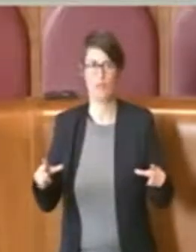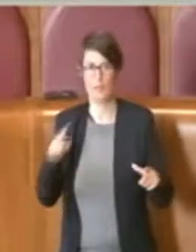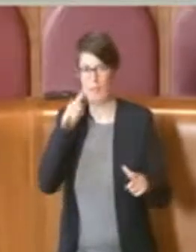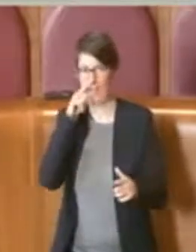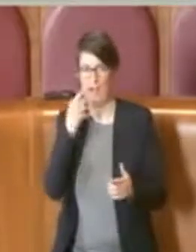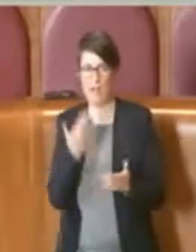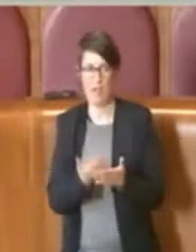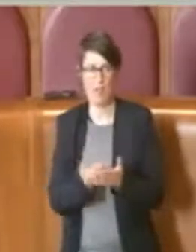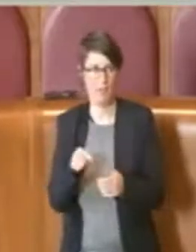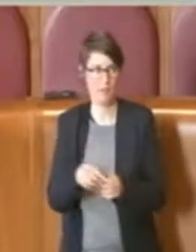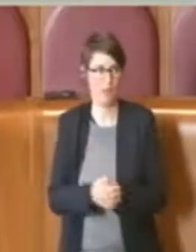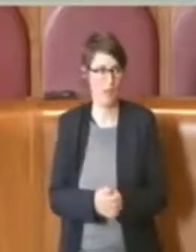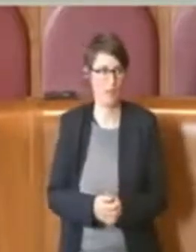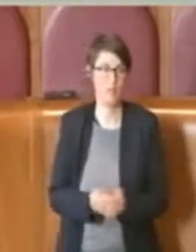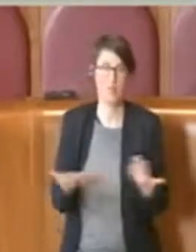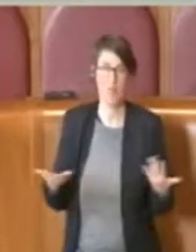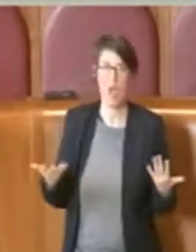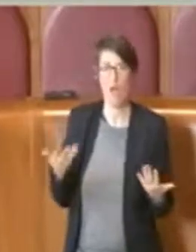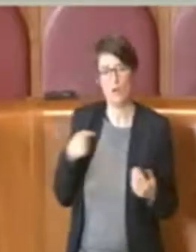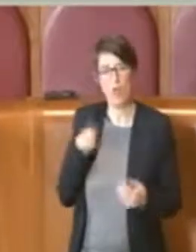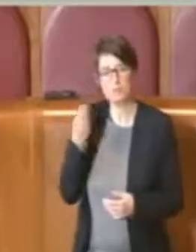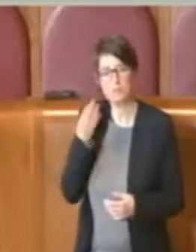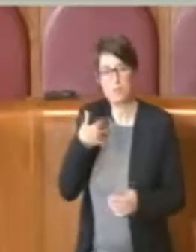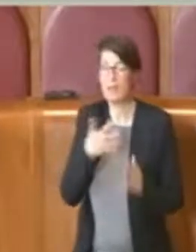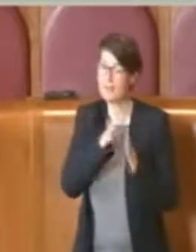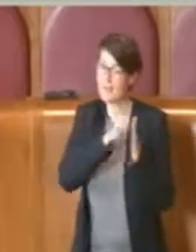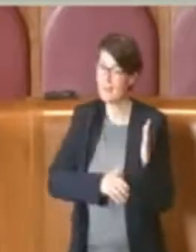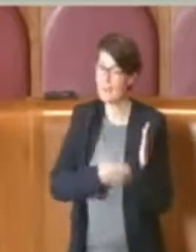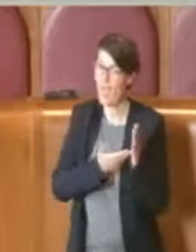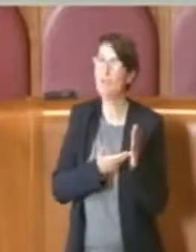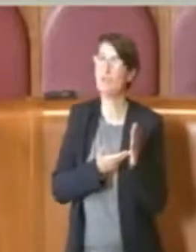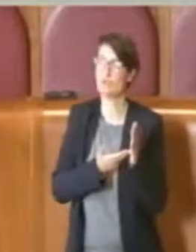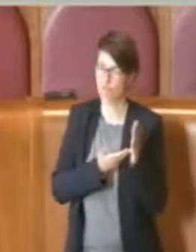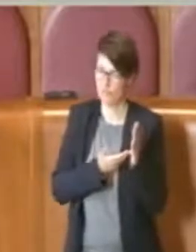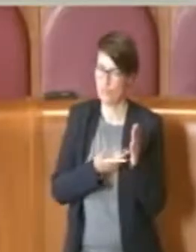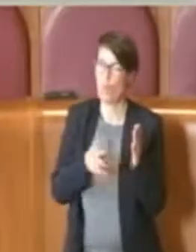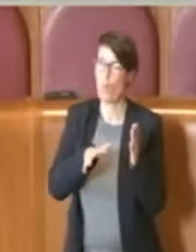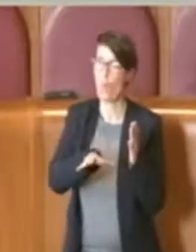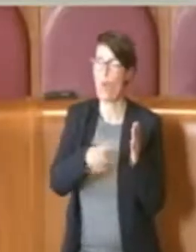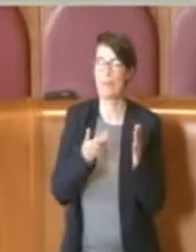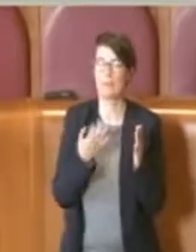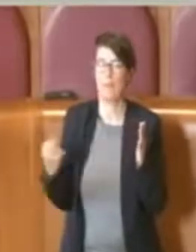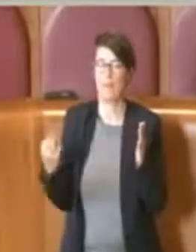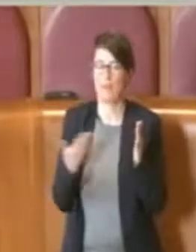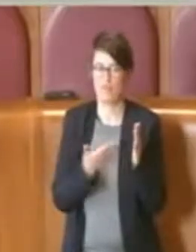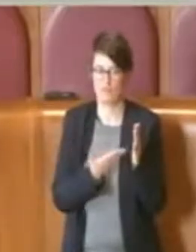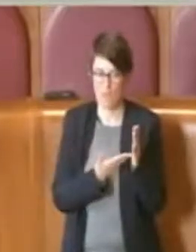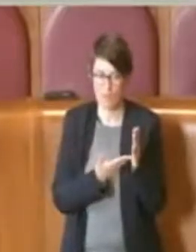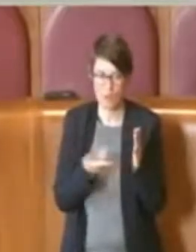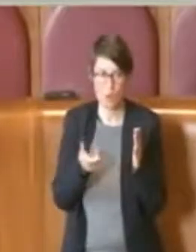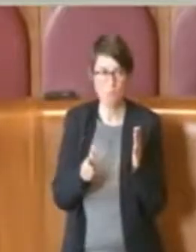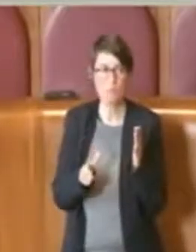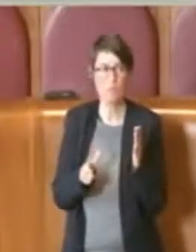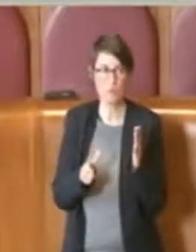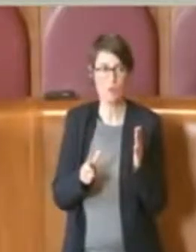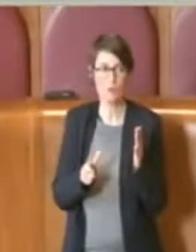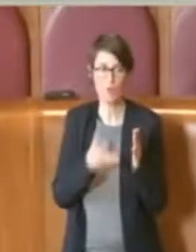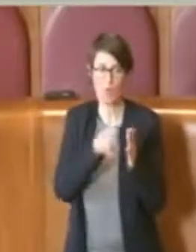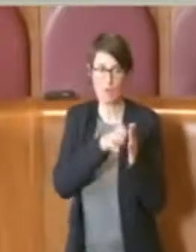Beh, ci stiamo molto vicino a questo, in quanto il testo che proponiamo